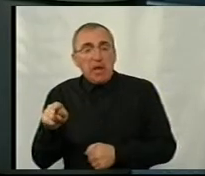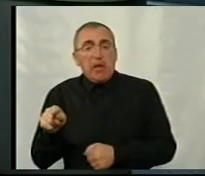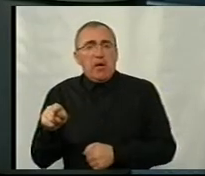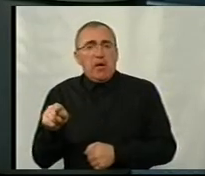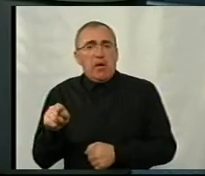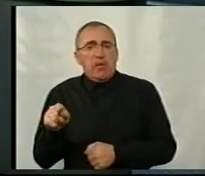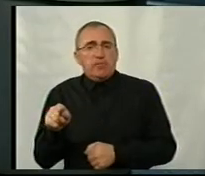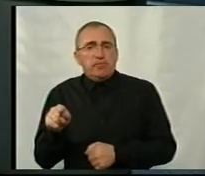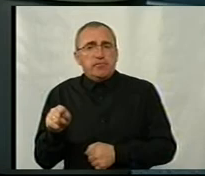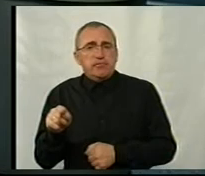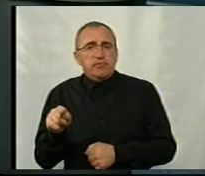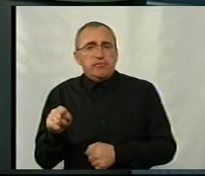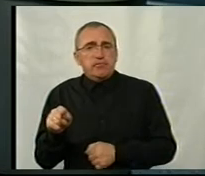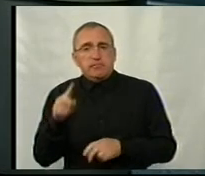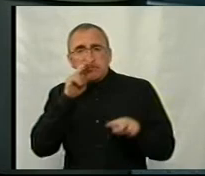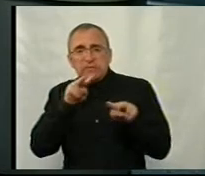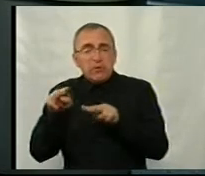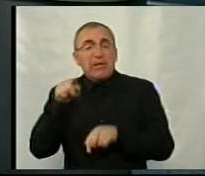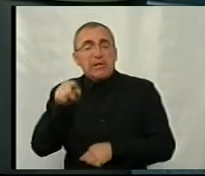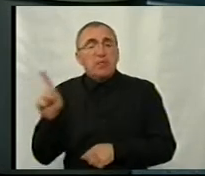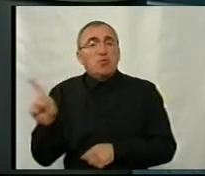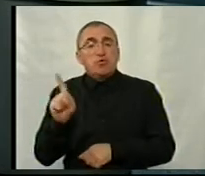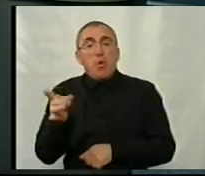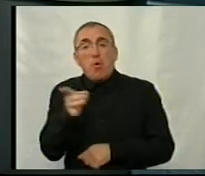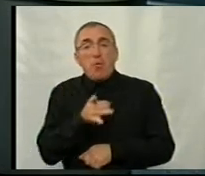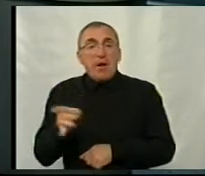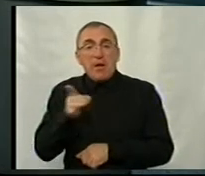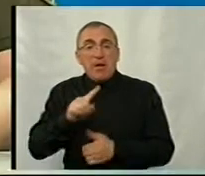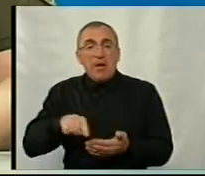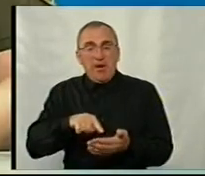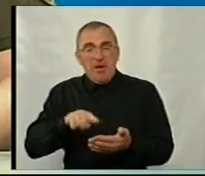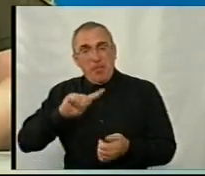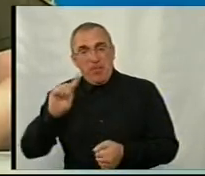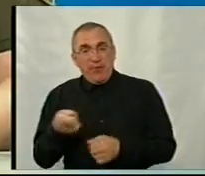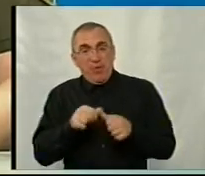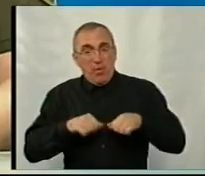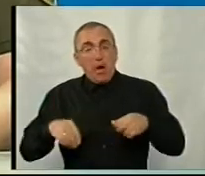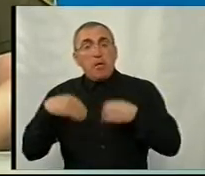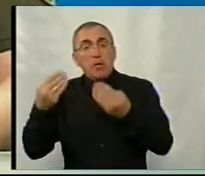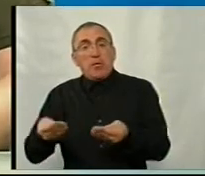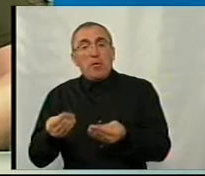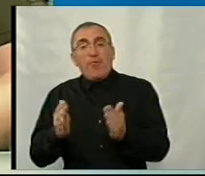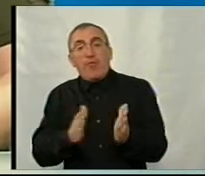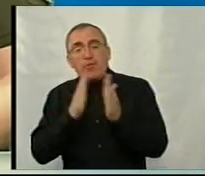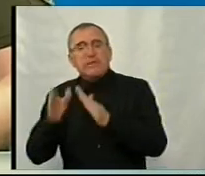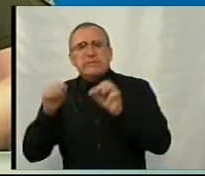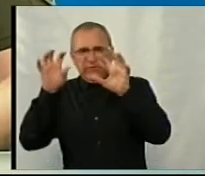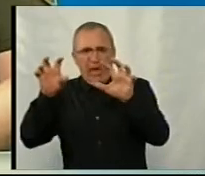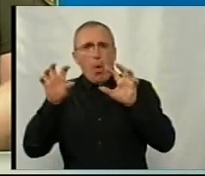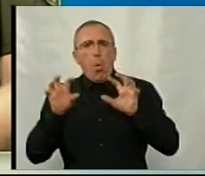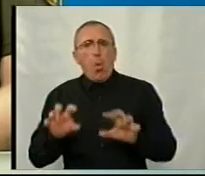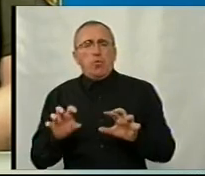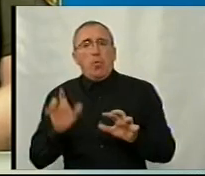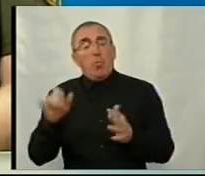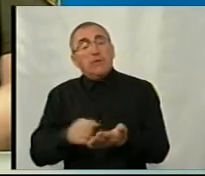слідкувати за тим, щоб районні і міські призовні комісії надавали відсрочки законно. Вони можуть